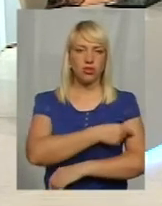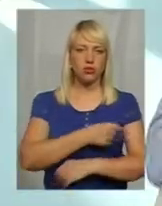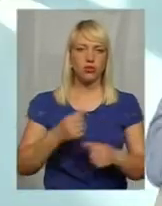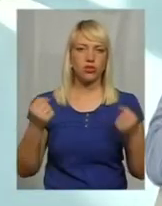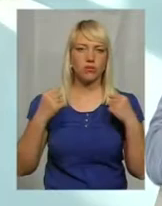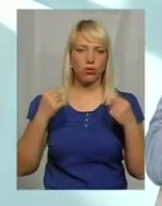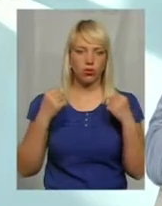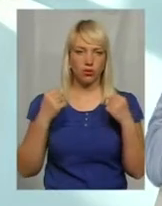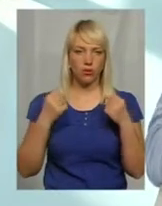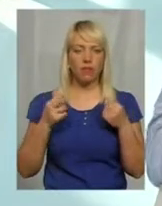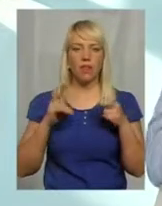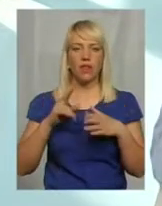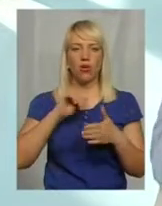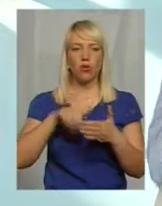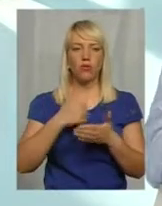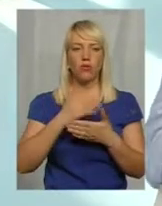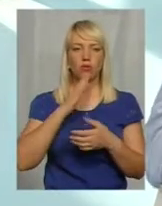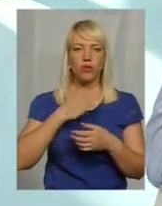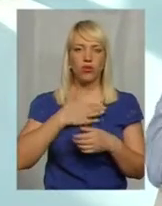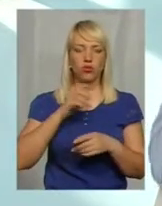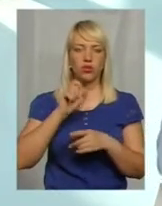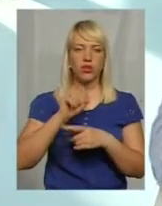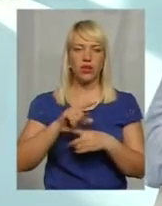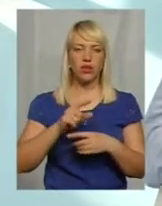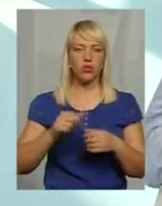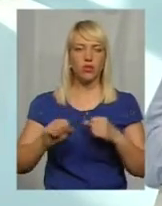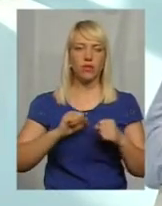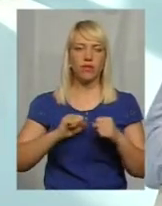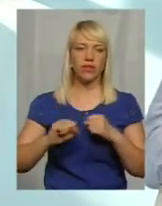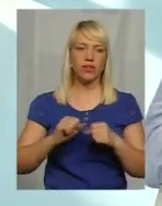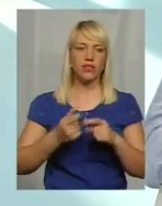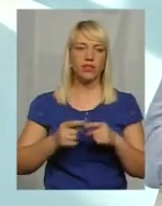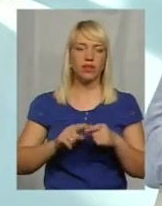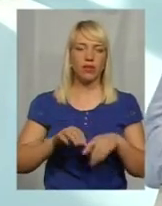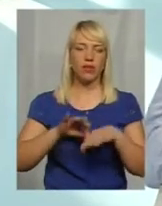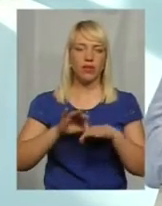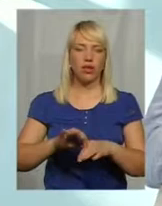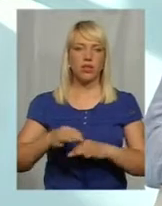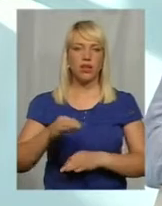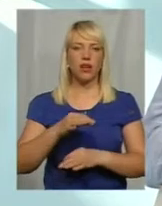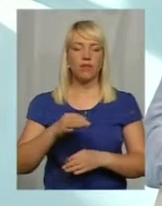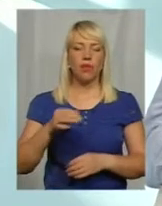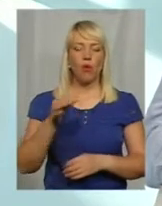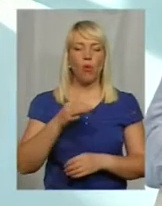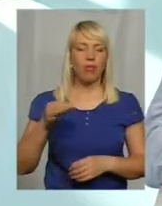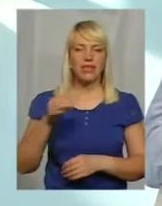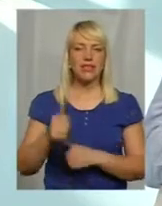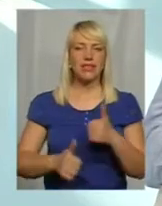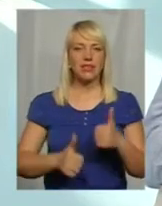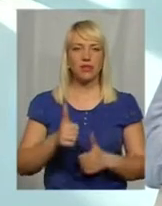головною нашою задачою управління – це проведення обласних змагань та відправлення